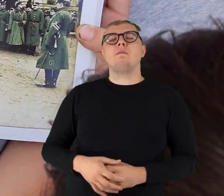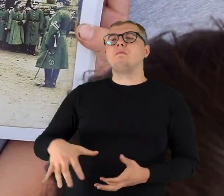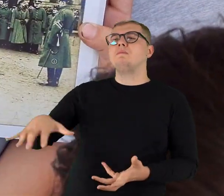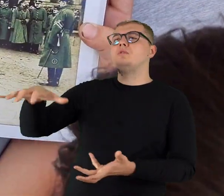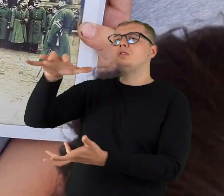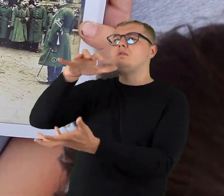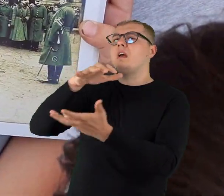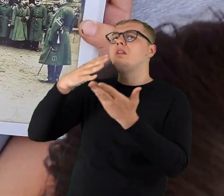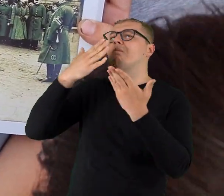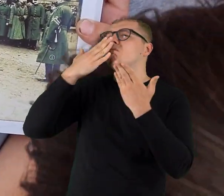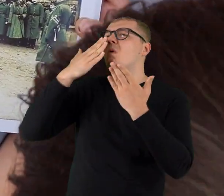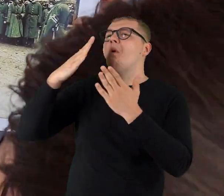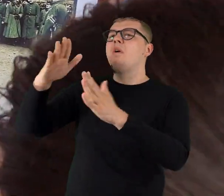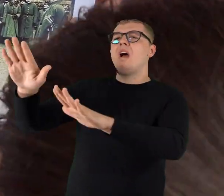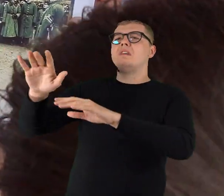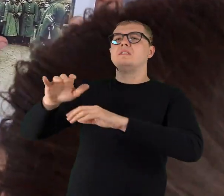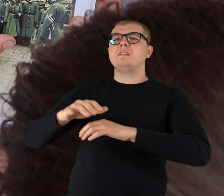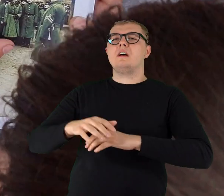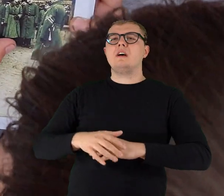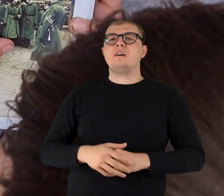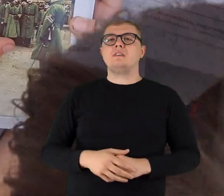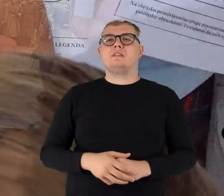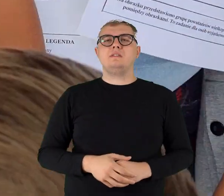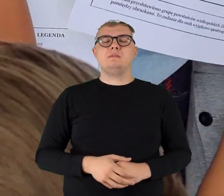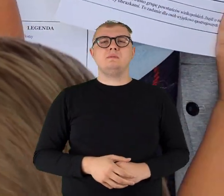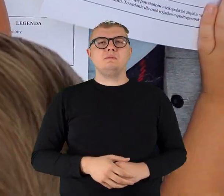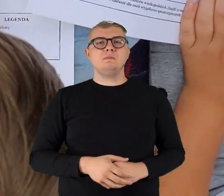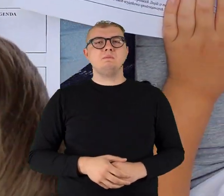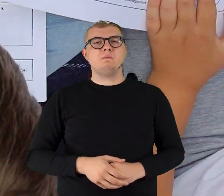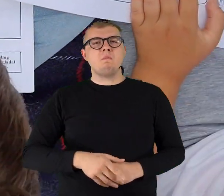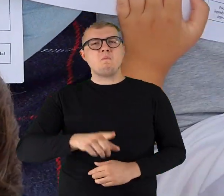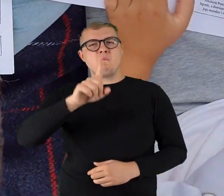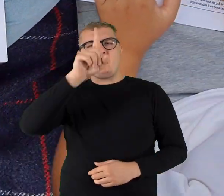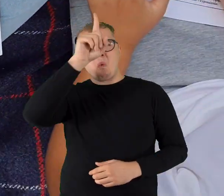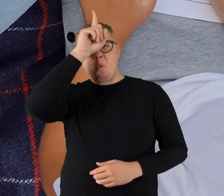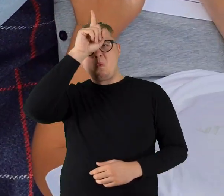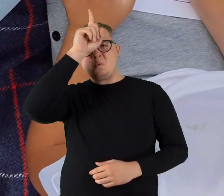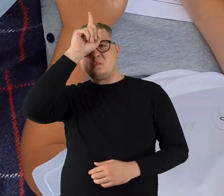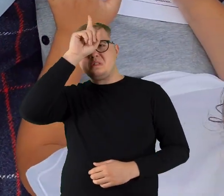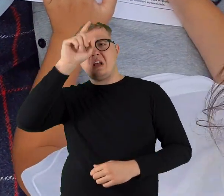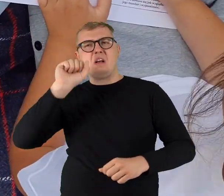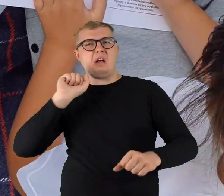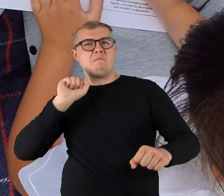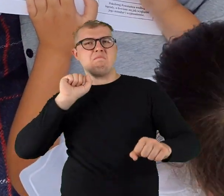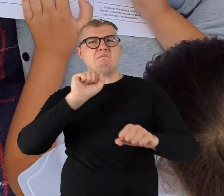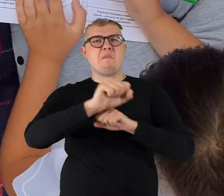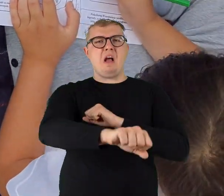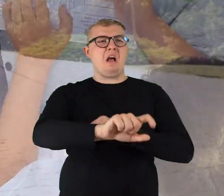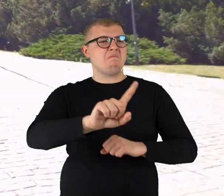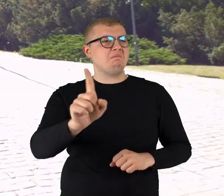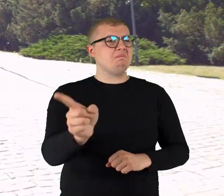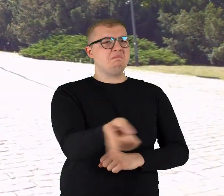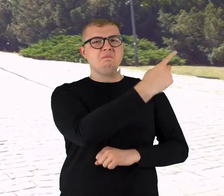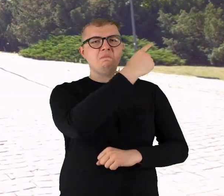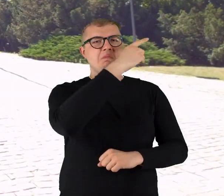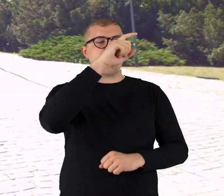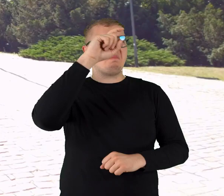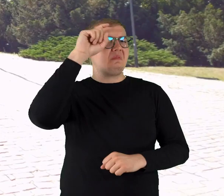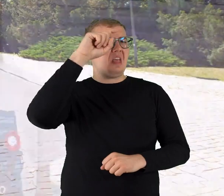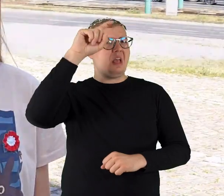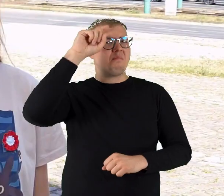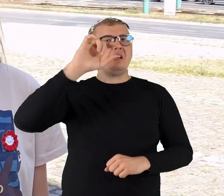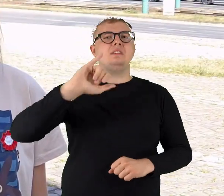Pokazali światu Jak prusaka się wypędza śpiesznie Do